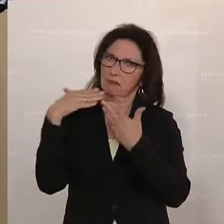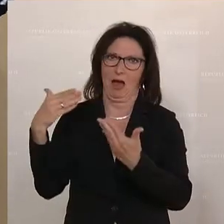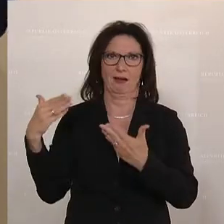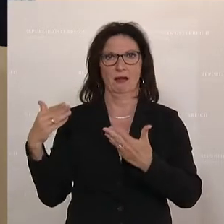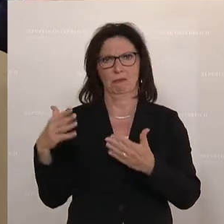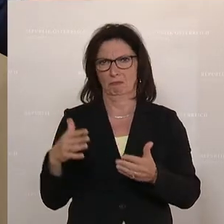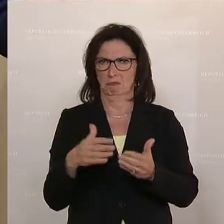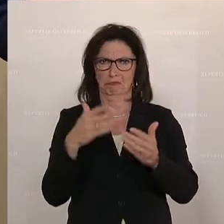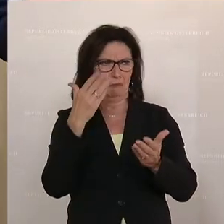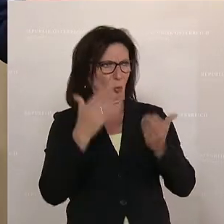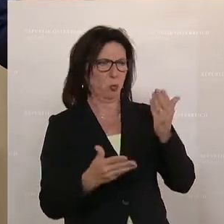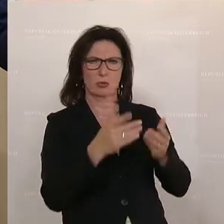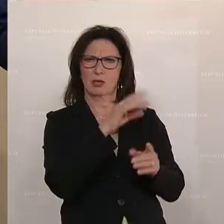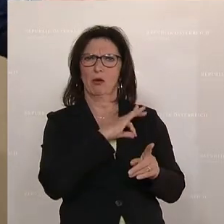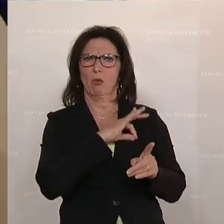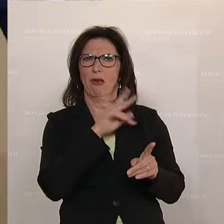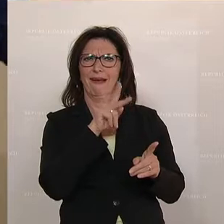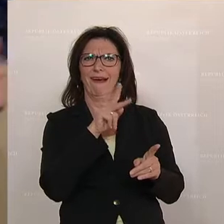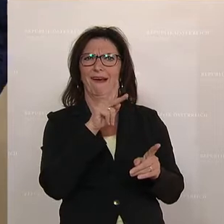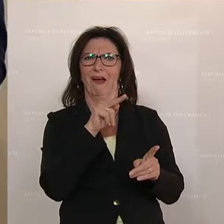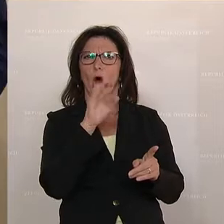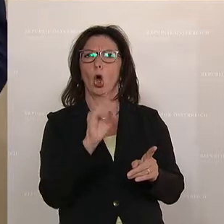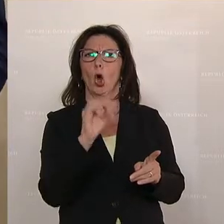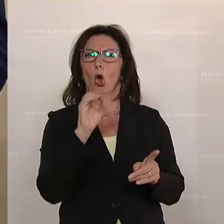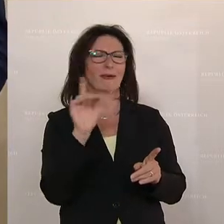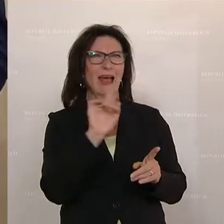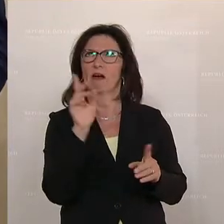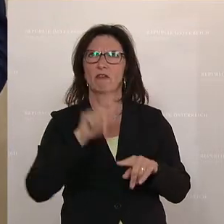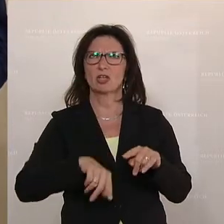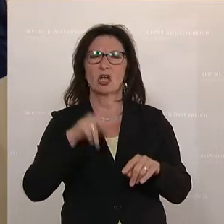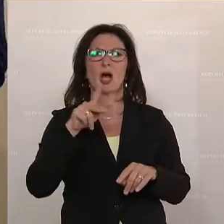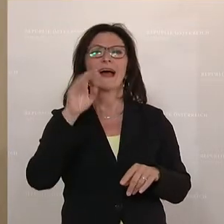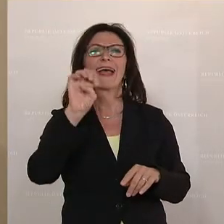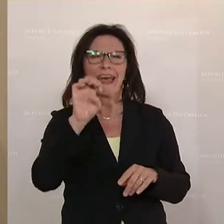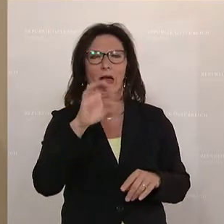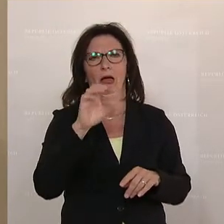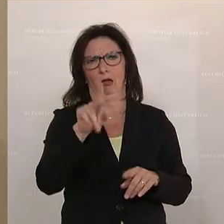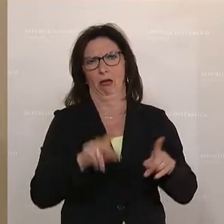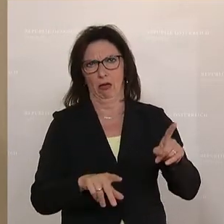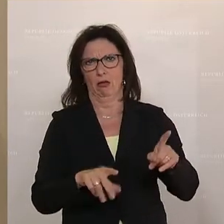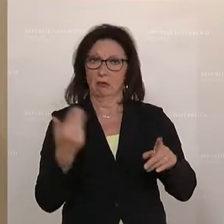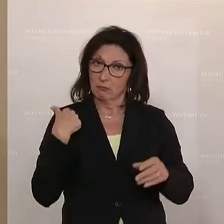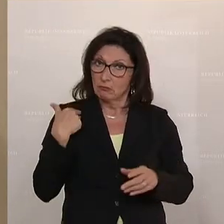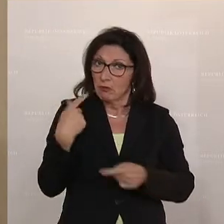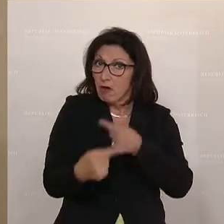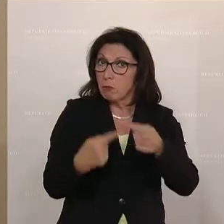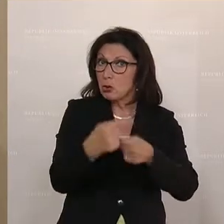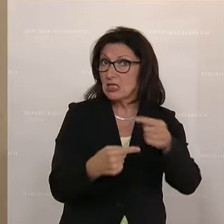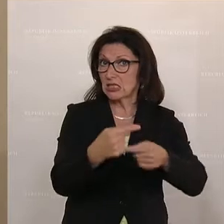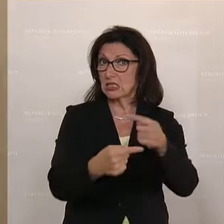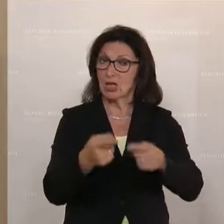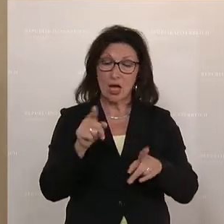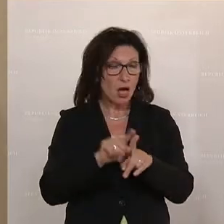Kollegen Köck, wie gesagt, ich sehe das keck, wie gesagt, ich sehe das differenziert. Wir haben da einen Prozess gehabt, auch bei der Behandlung des